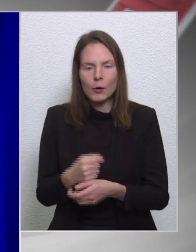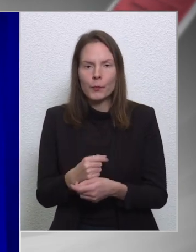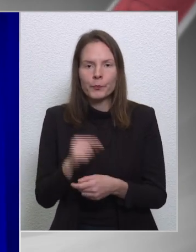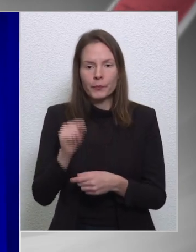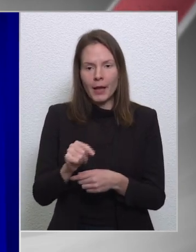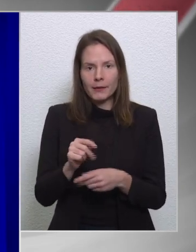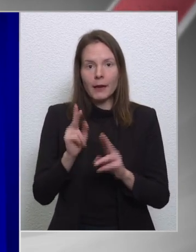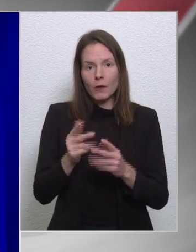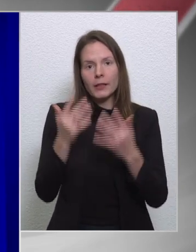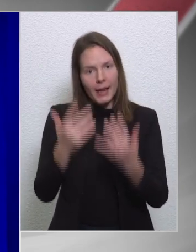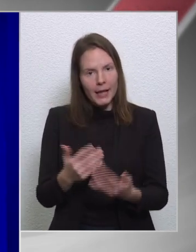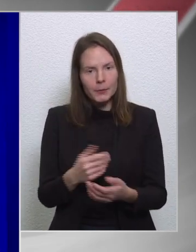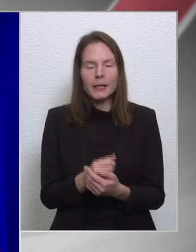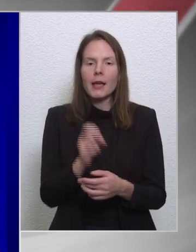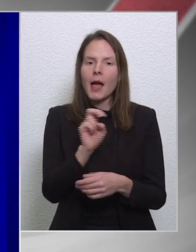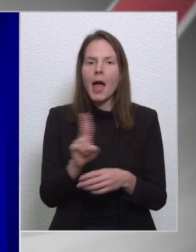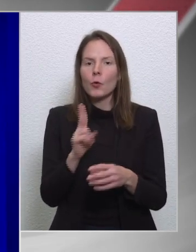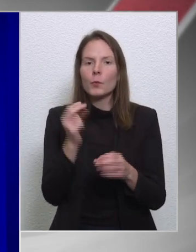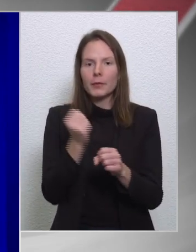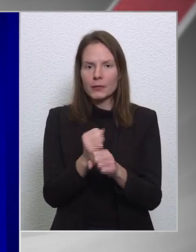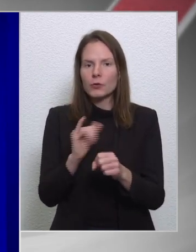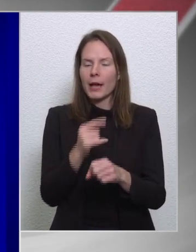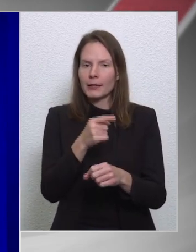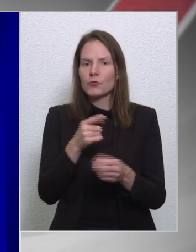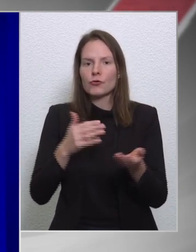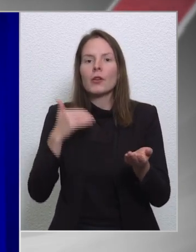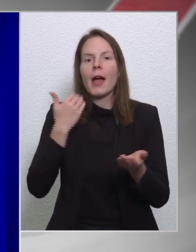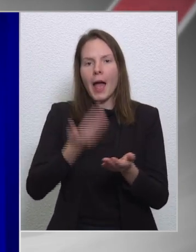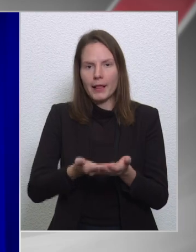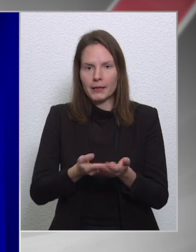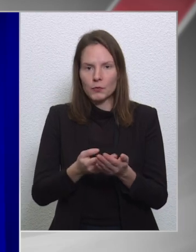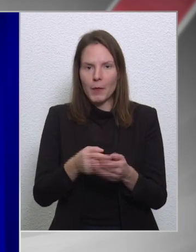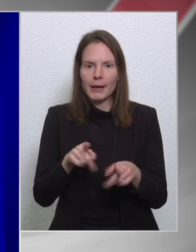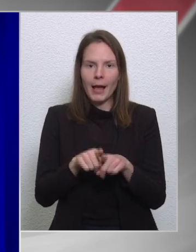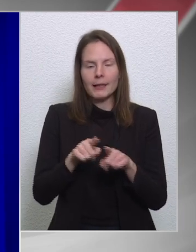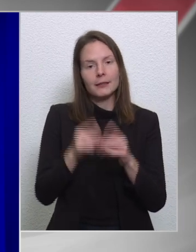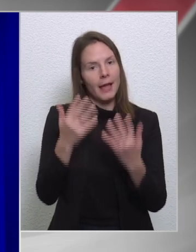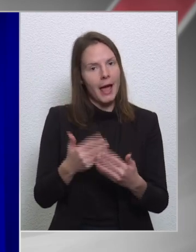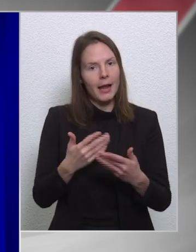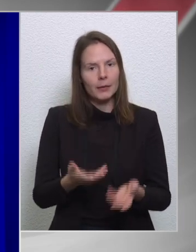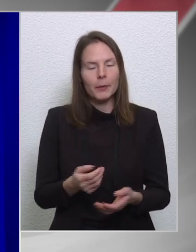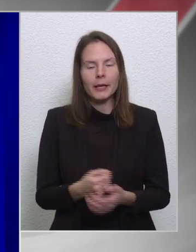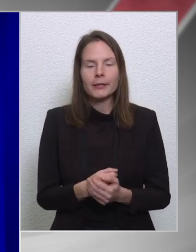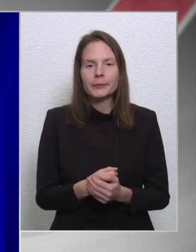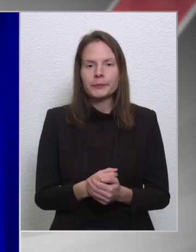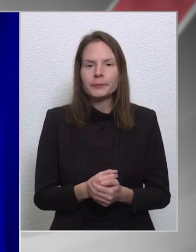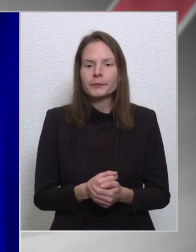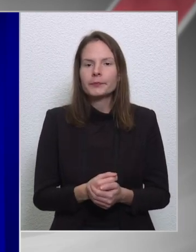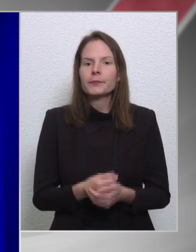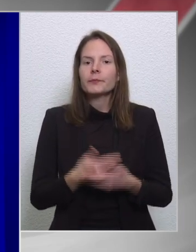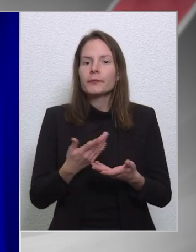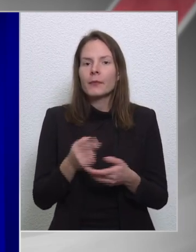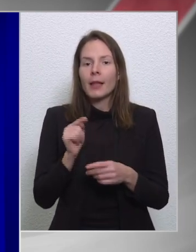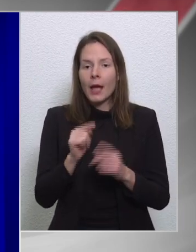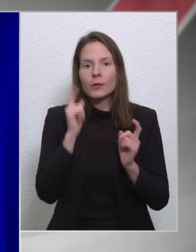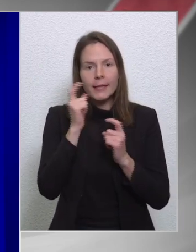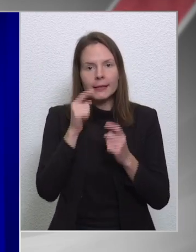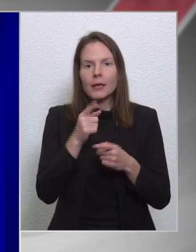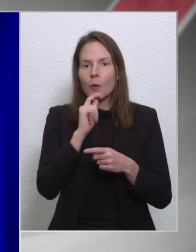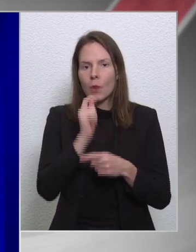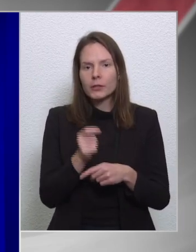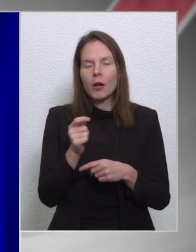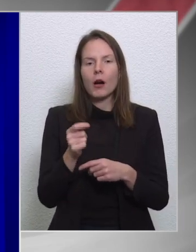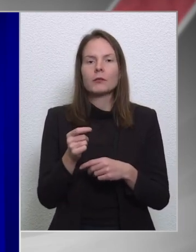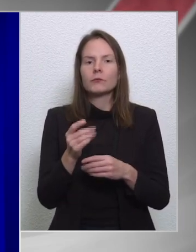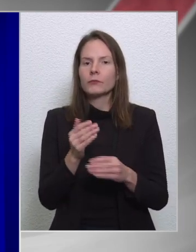meg lett a gyümölcse, és az Európai Bizottság is elismeri ezt a gyümölcsöt, mi szerint a magyar helyreállítási